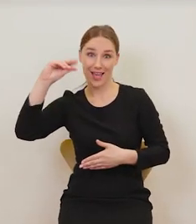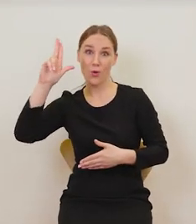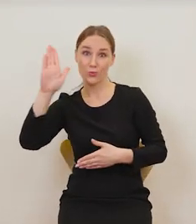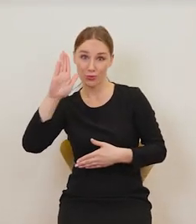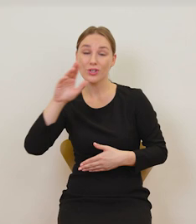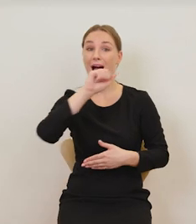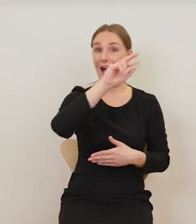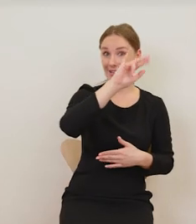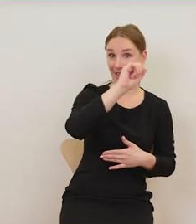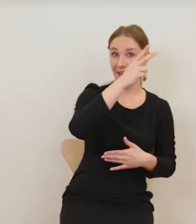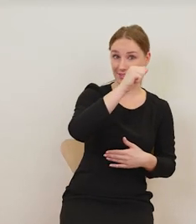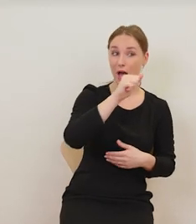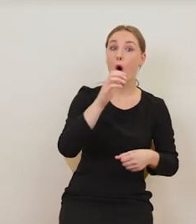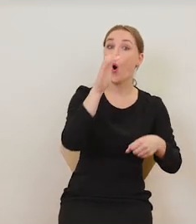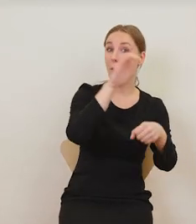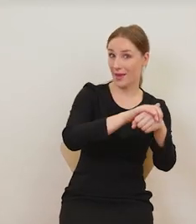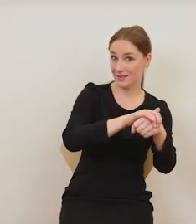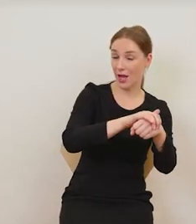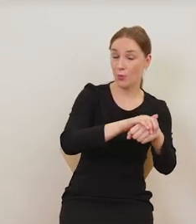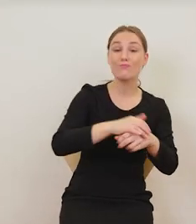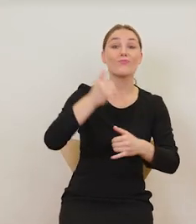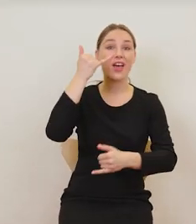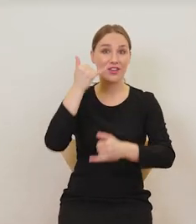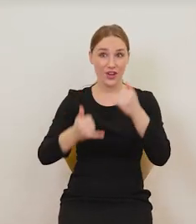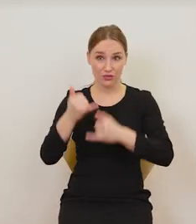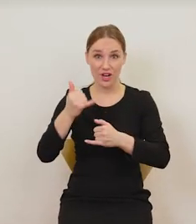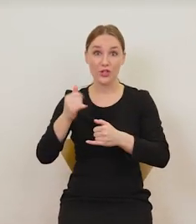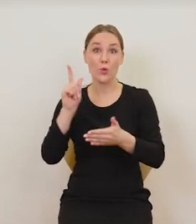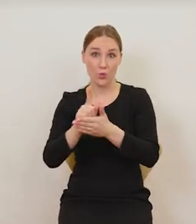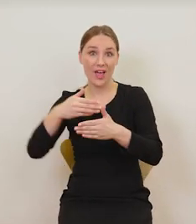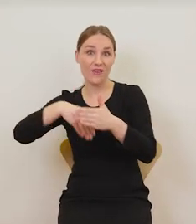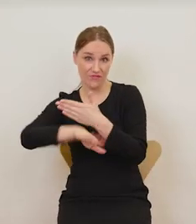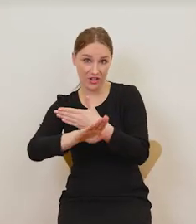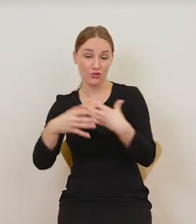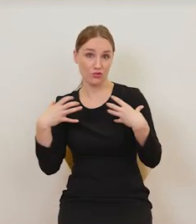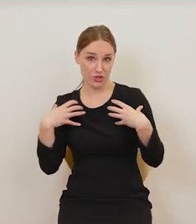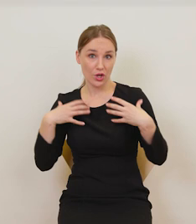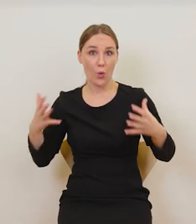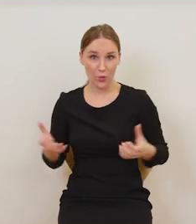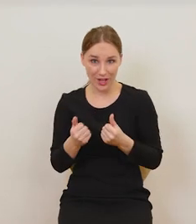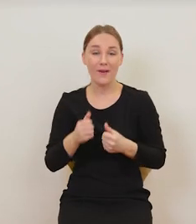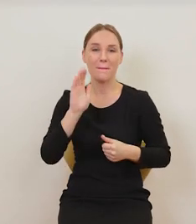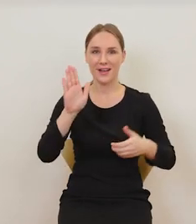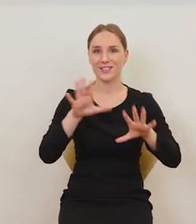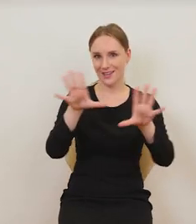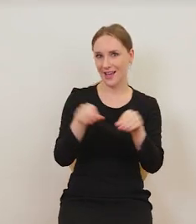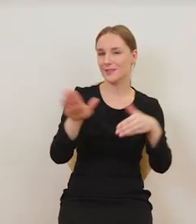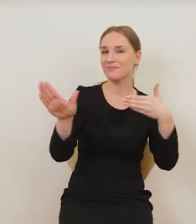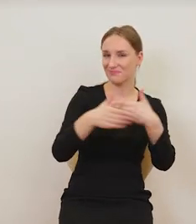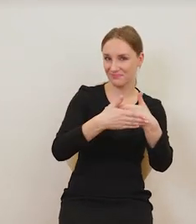Ariadnie, że jeżeli uda mu się ujść z życiem i wyjść z powrotem z tego labiryntu, to się z nią ożeni.